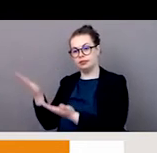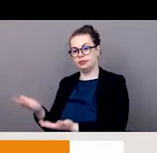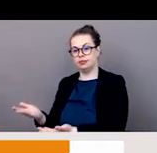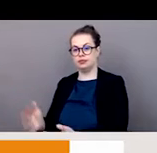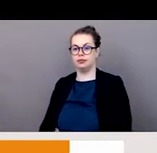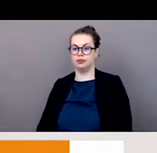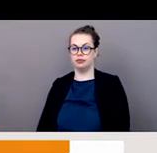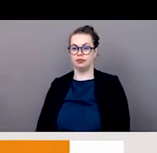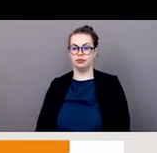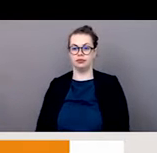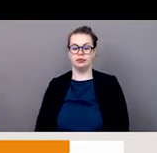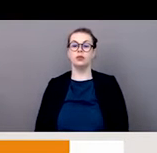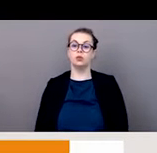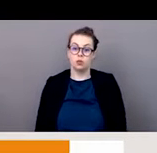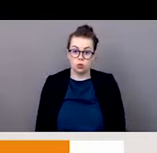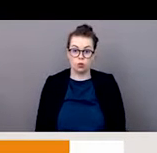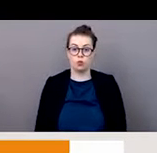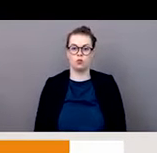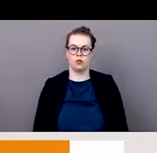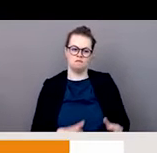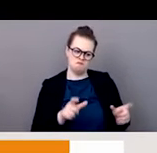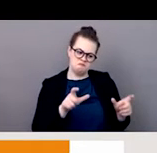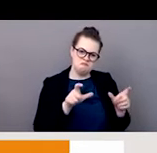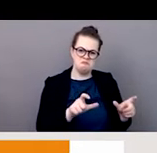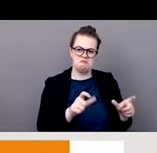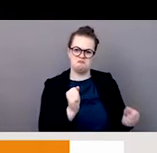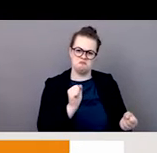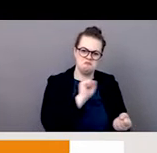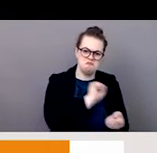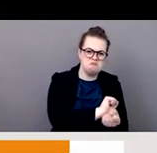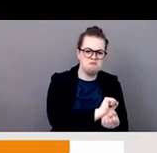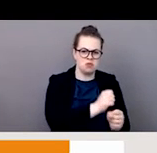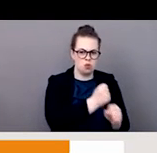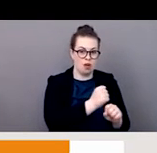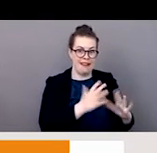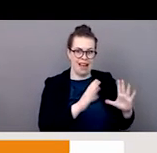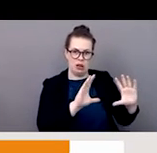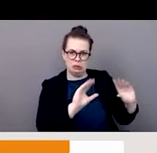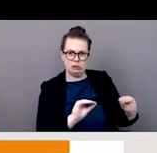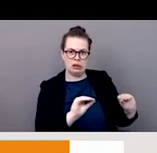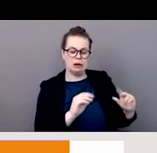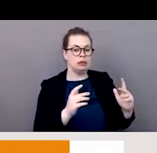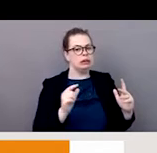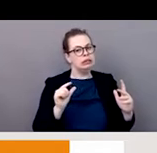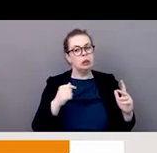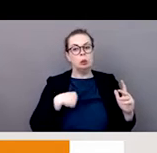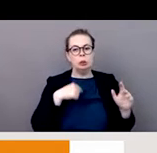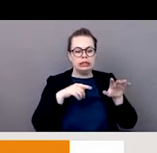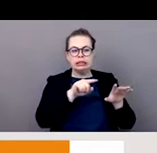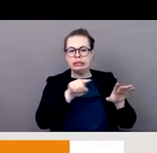En termes de ces actions contre ces esclavages, il y a eu donc certain